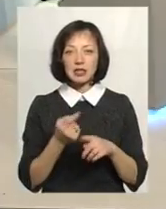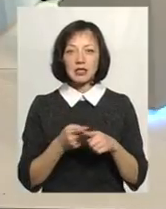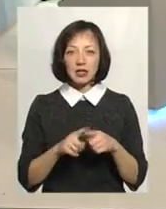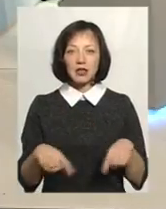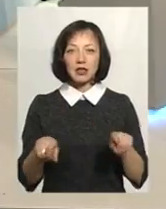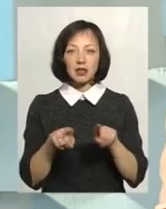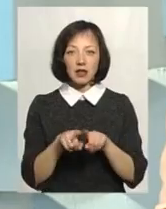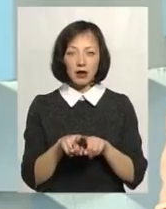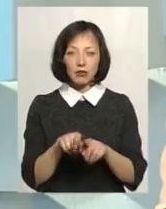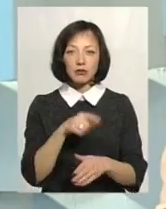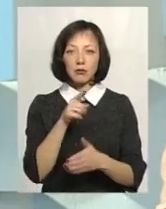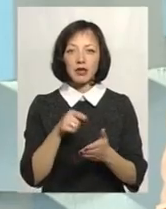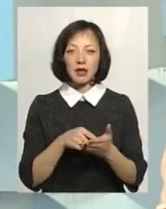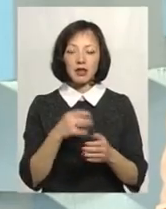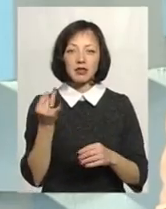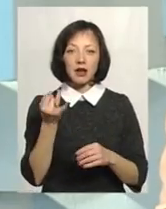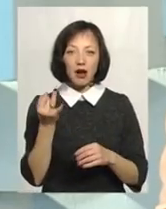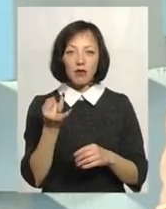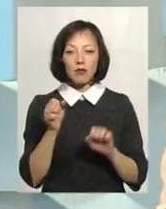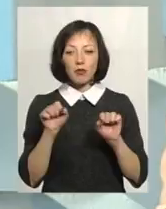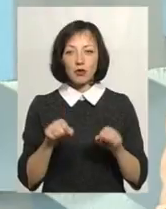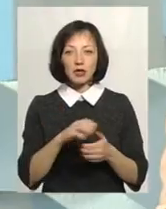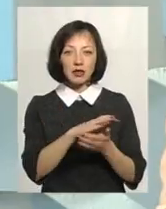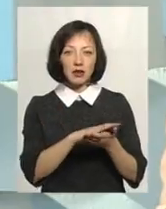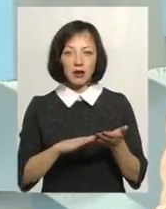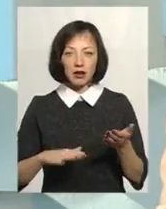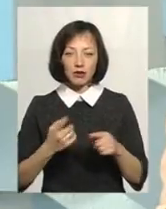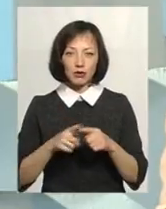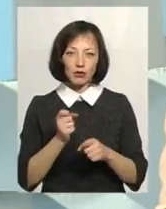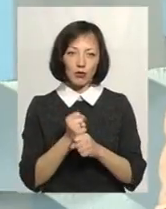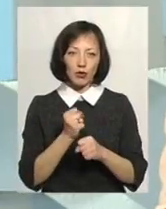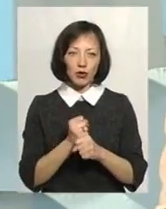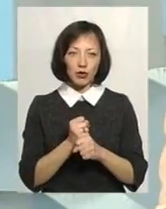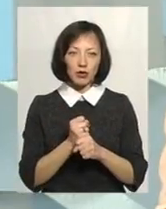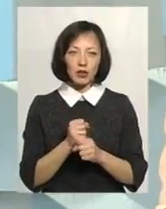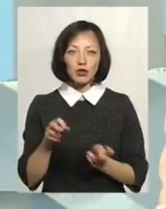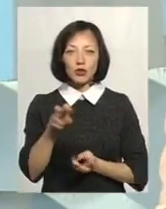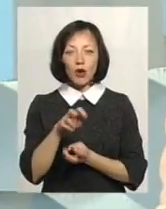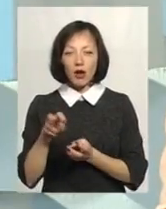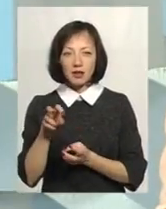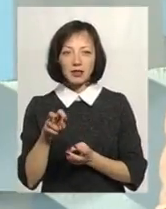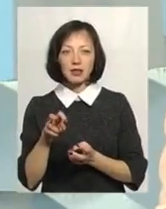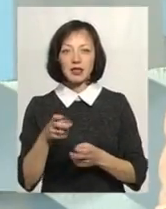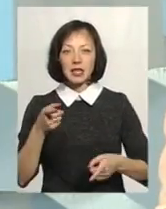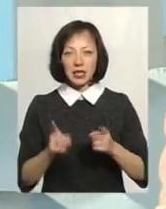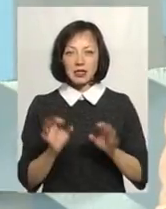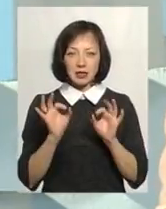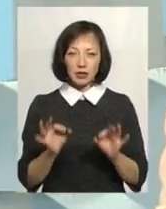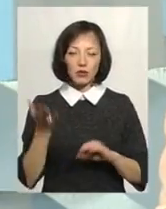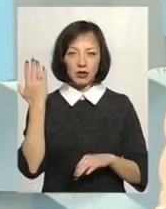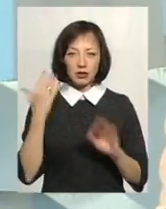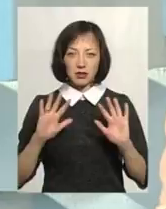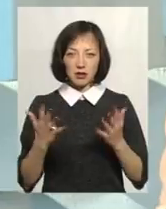також питання є досить цікавим, адже ми можемо далі продовжувати цю роботу і шукати істину, яка тоді